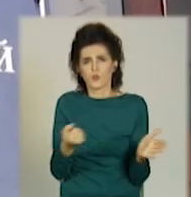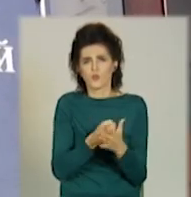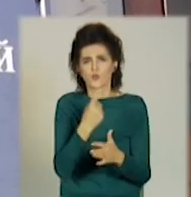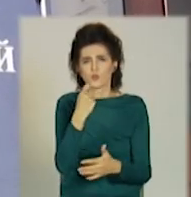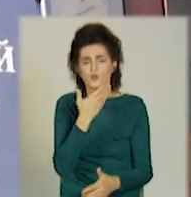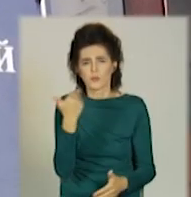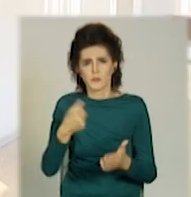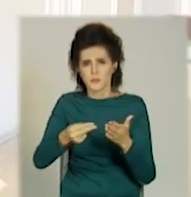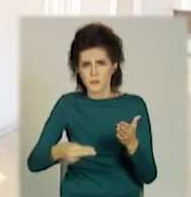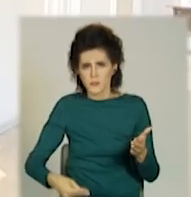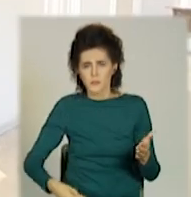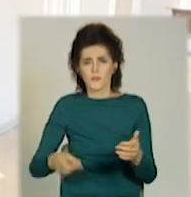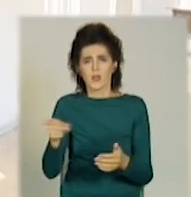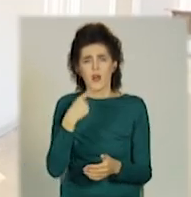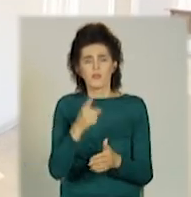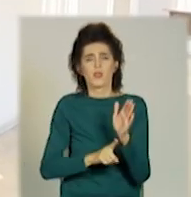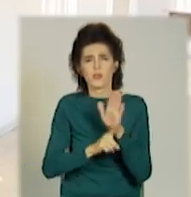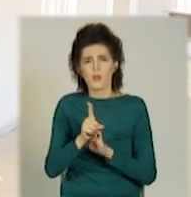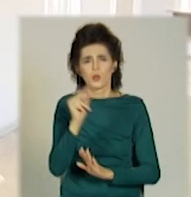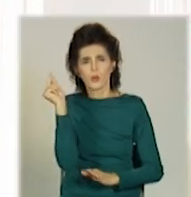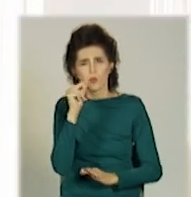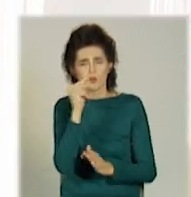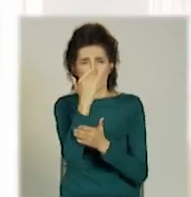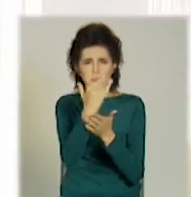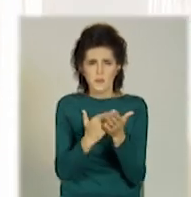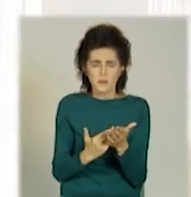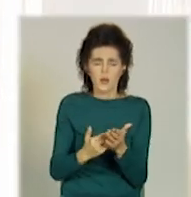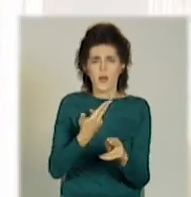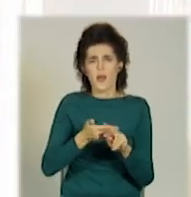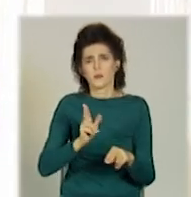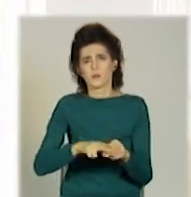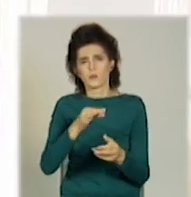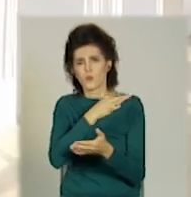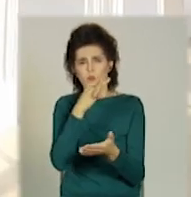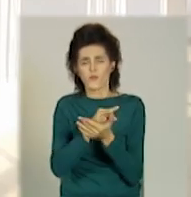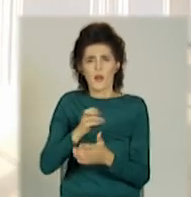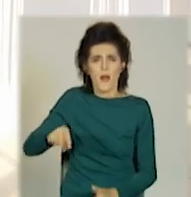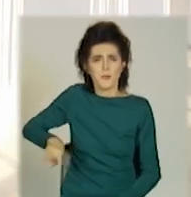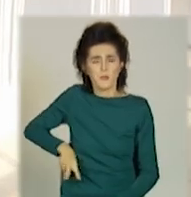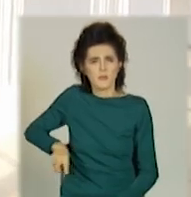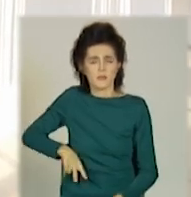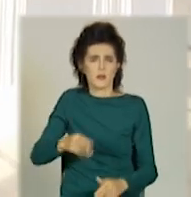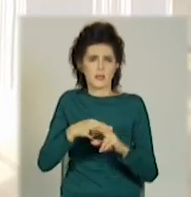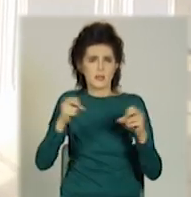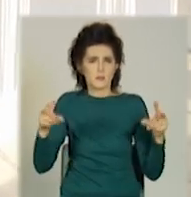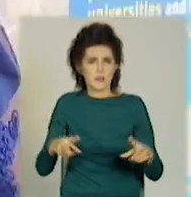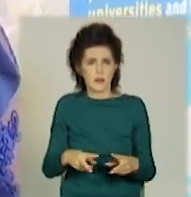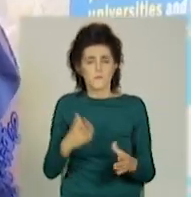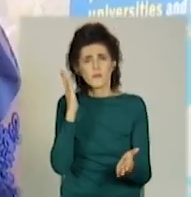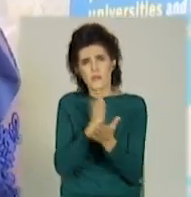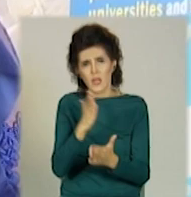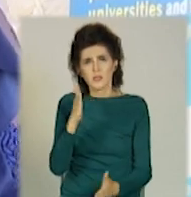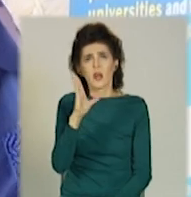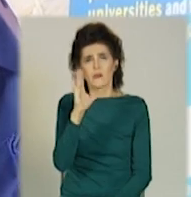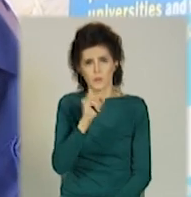часом у вишах наголошують початок та розклад занять, компетенція адміністрації навчального закладу. Інші вузи, я знаю,